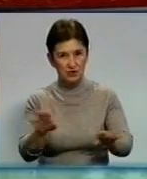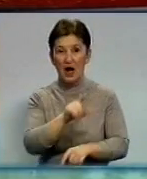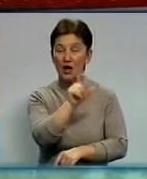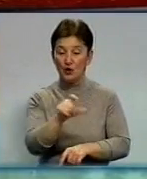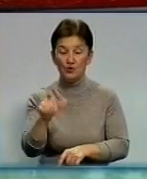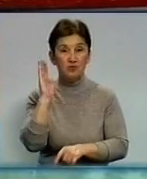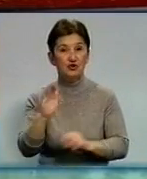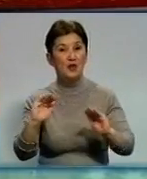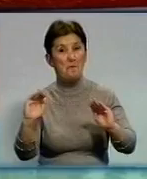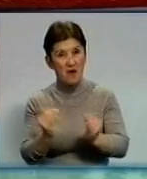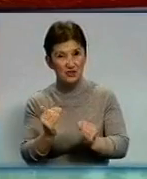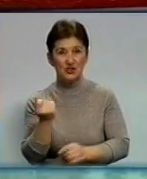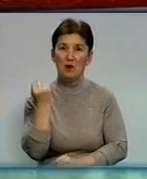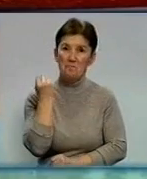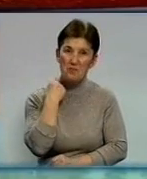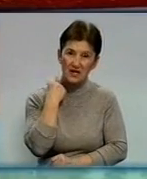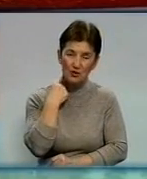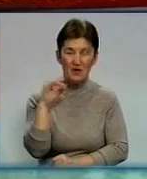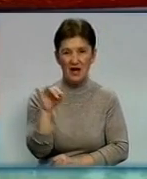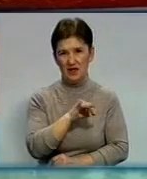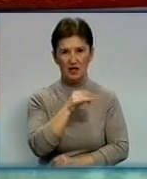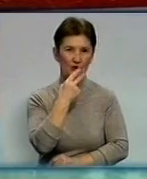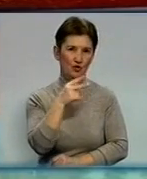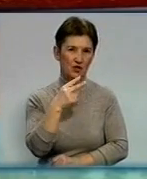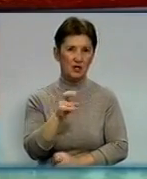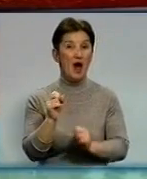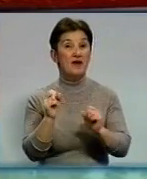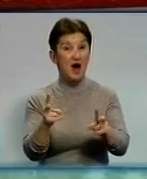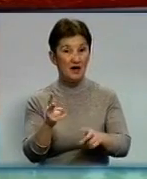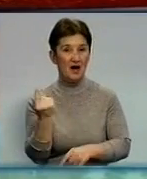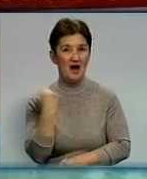менше питимуть та куритимуть. Як реагують кірвограці на такі ініціативи?